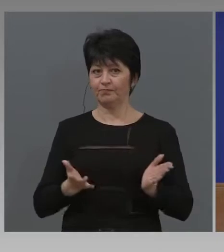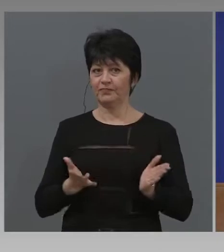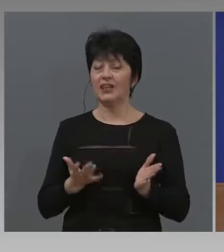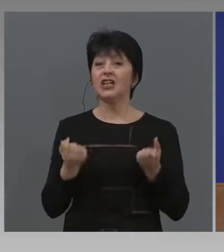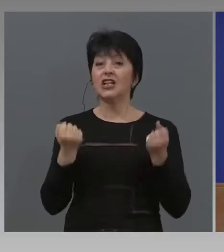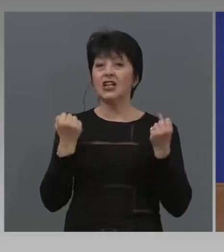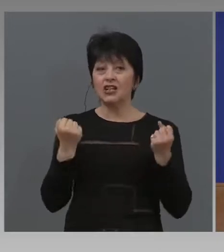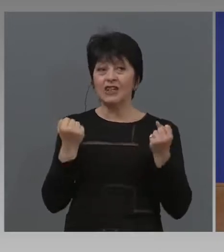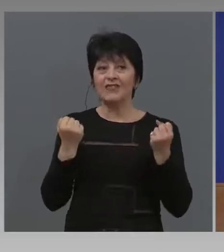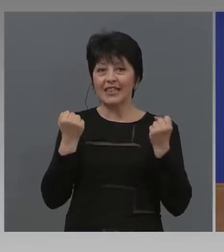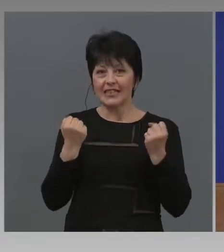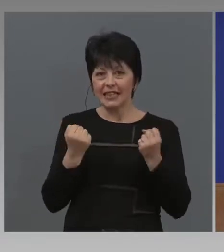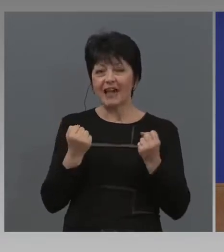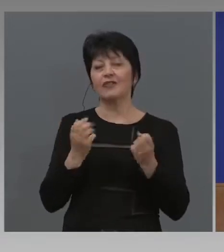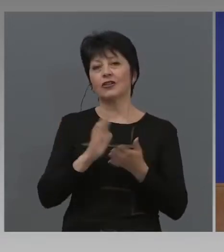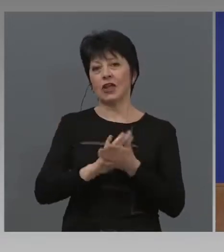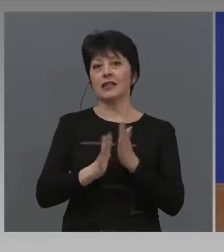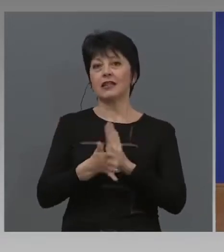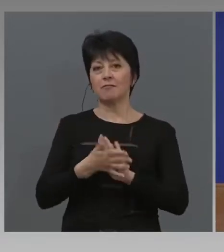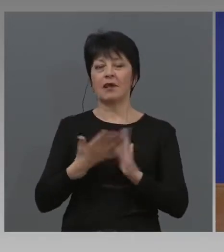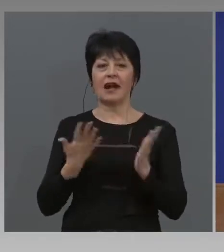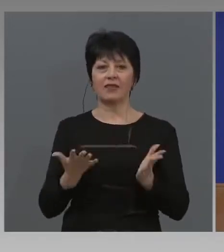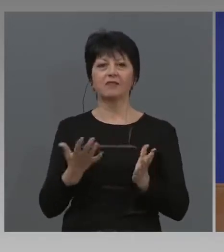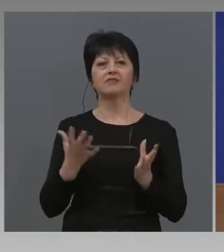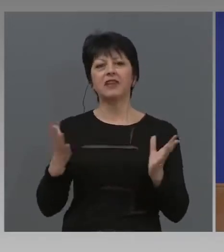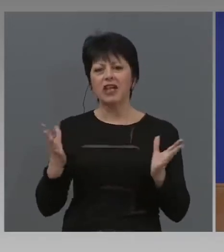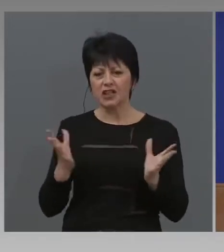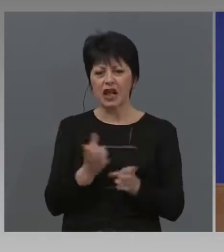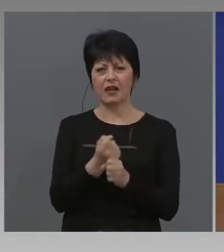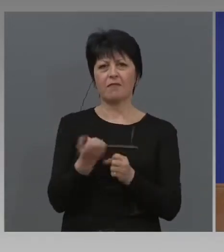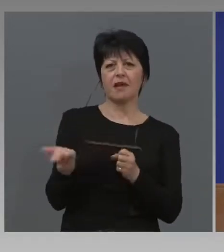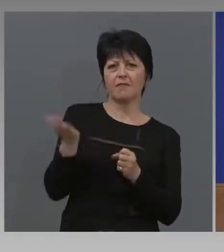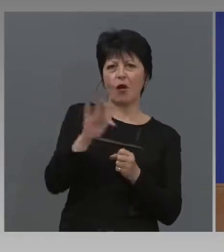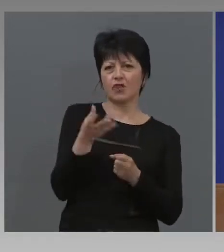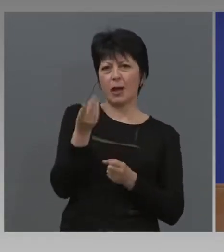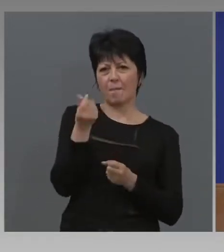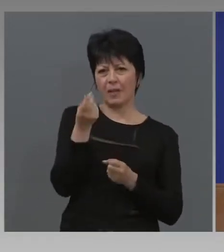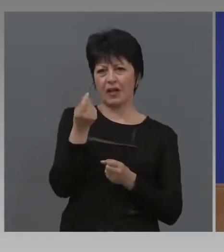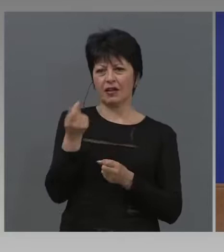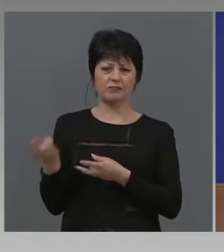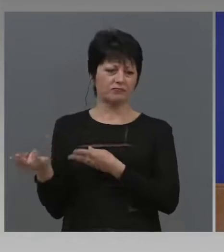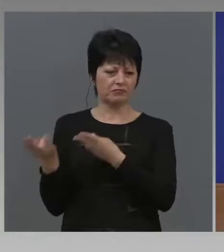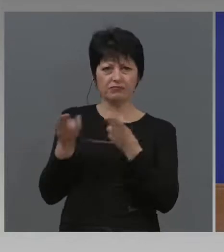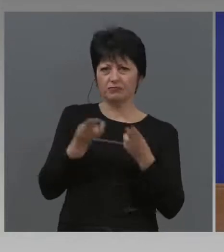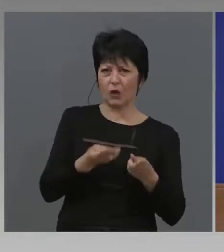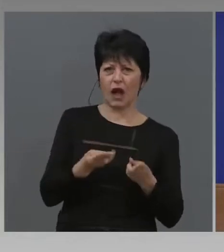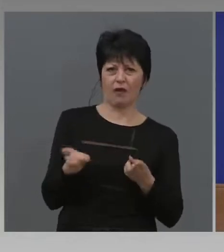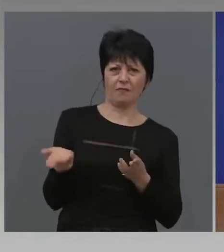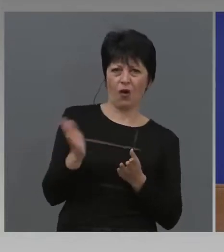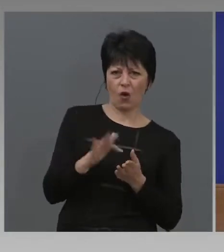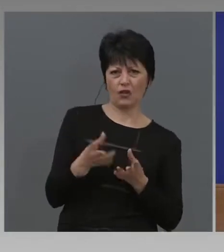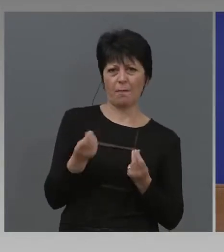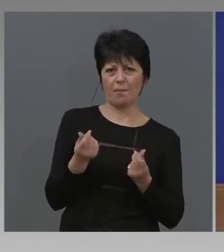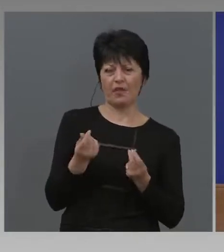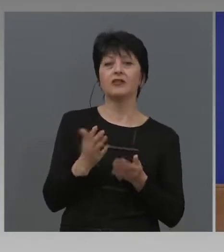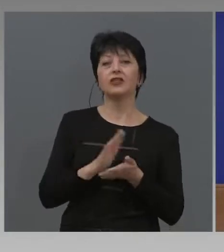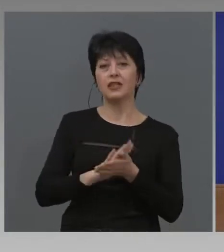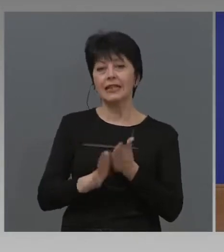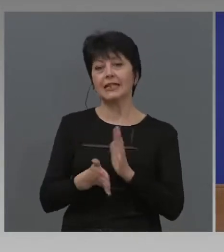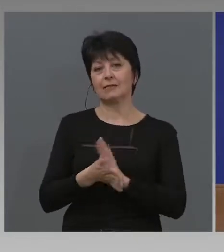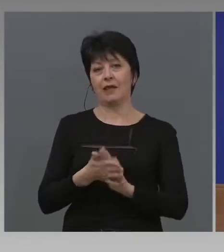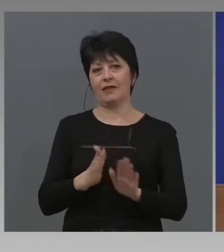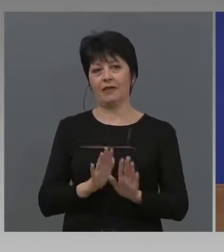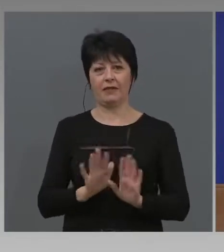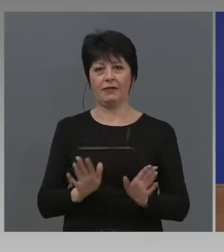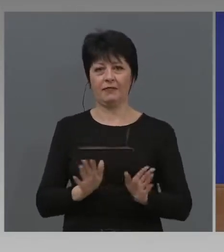живи и здрави ли сме, ще се справиме. Ще намерим още пари, ще докараме още пари. Ще се справиме.